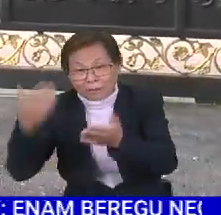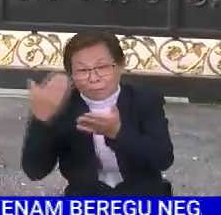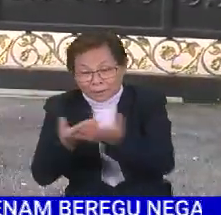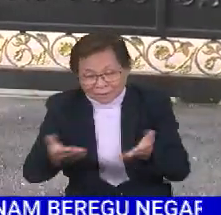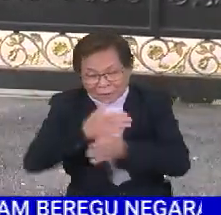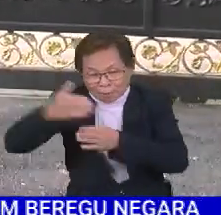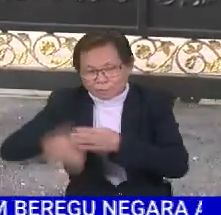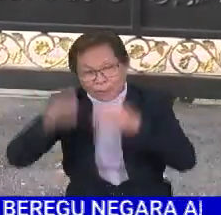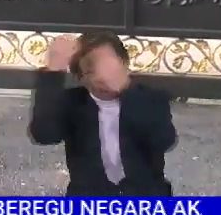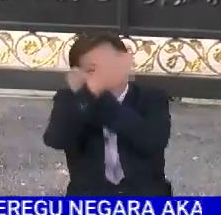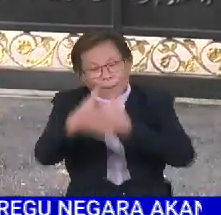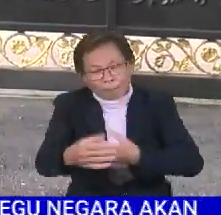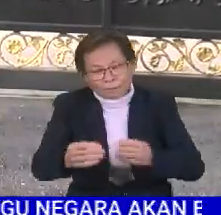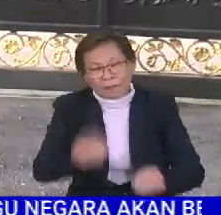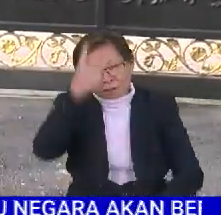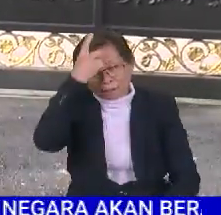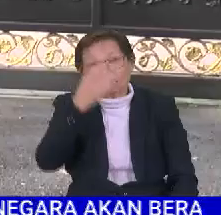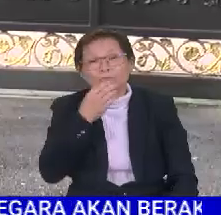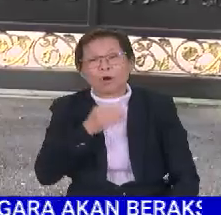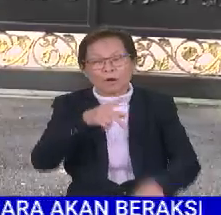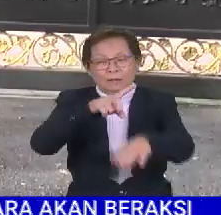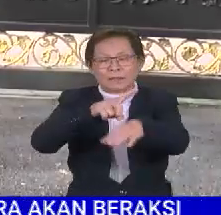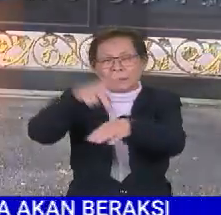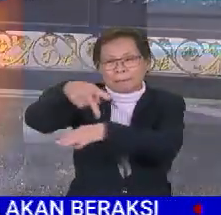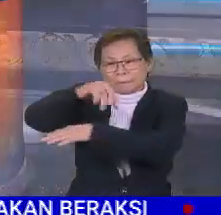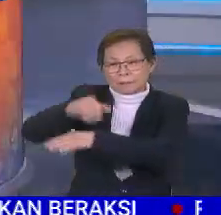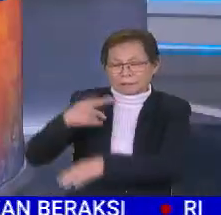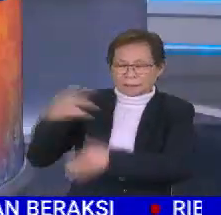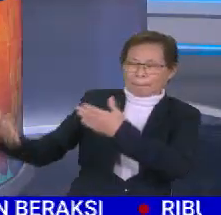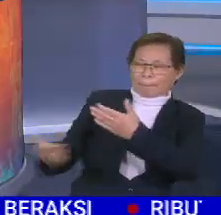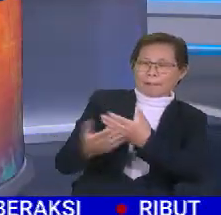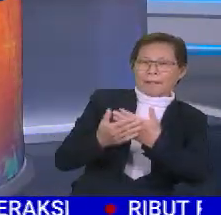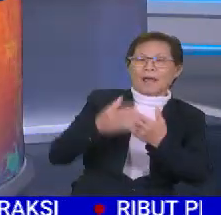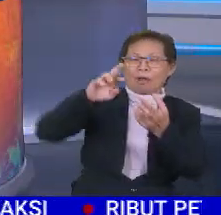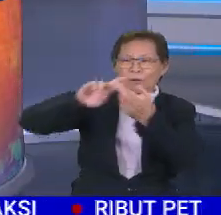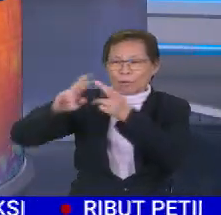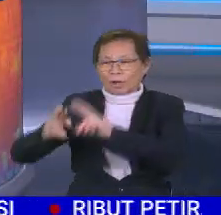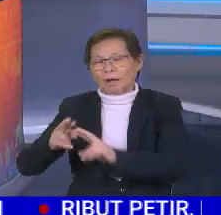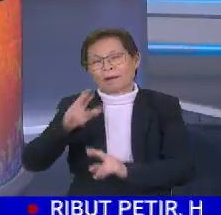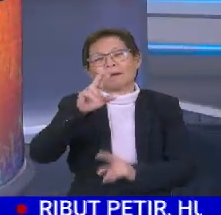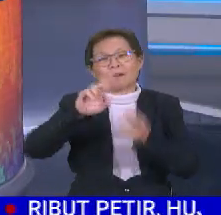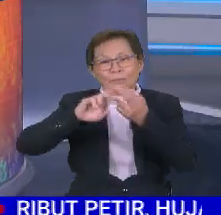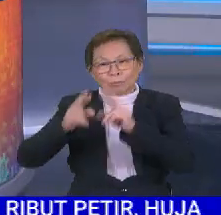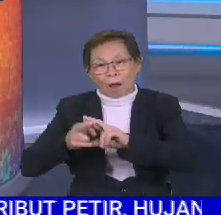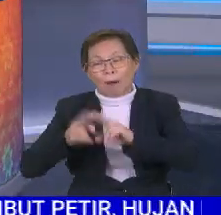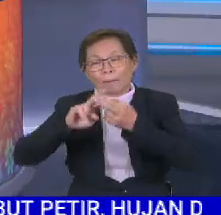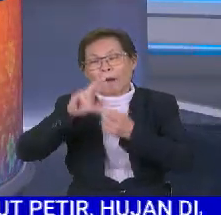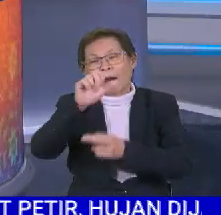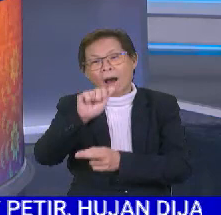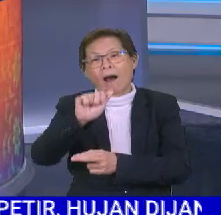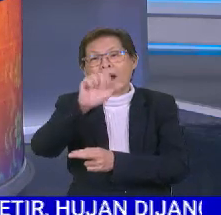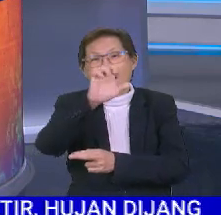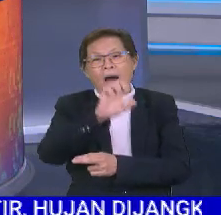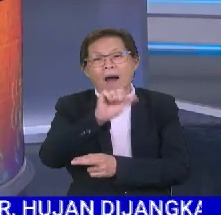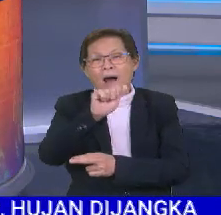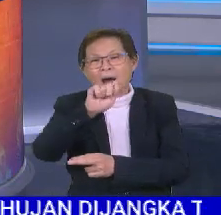pejabat Dato' Sri Anwar Ibrahim ini di Petaling Jaya. Kita kembali semula bersama rakyat tugas Atikah di Angkasa Puri.